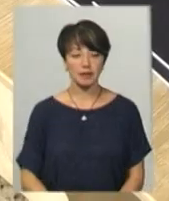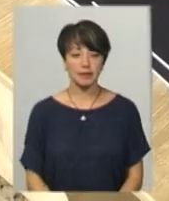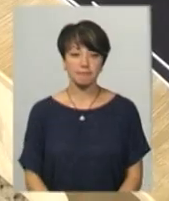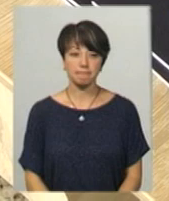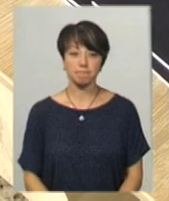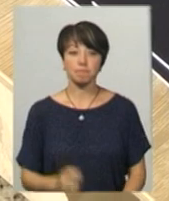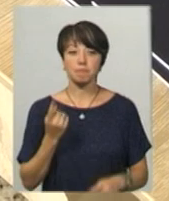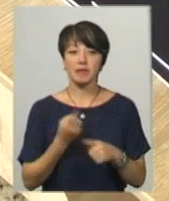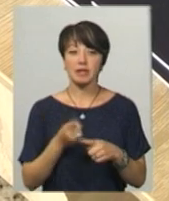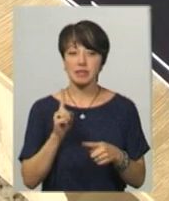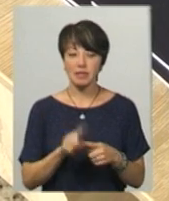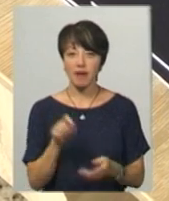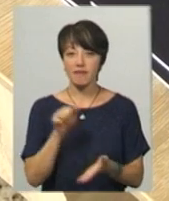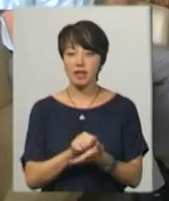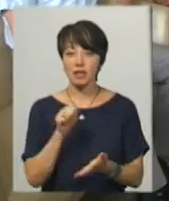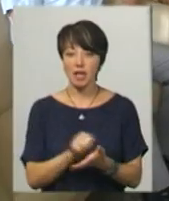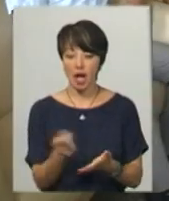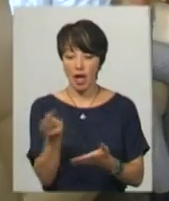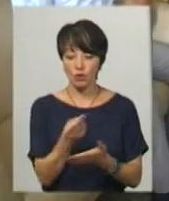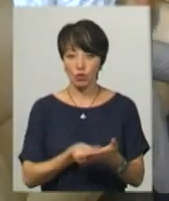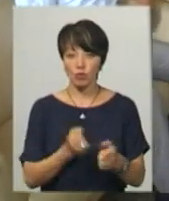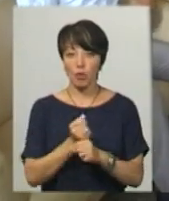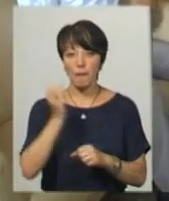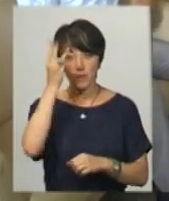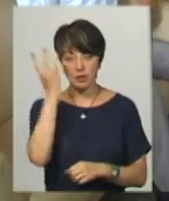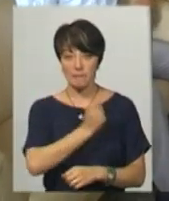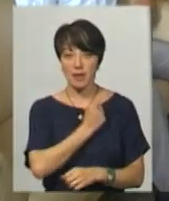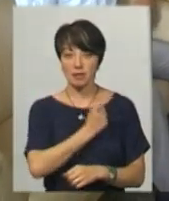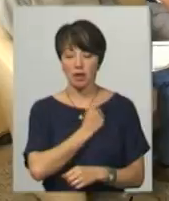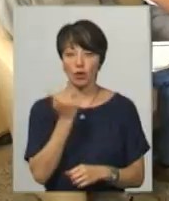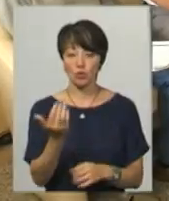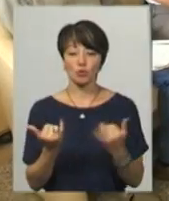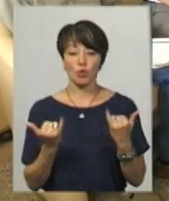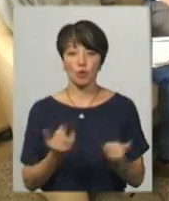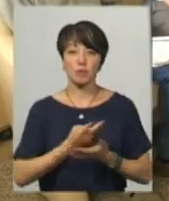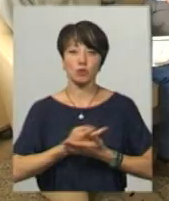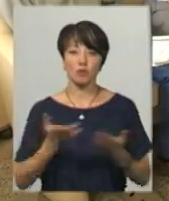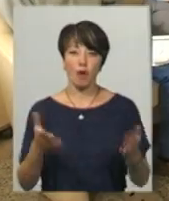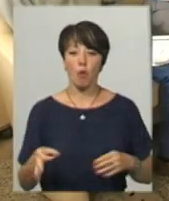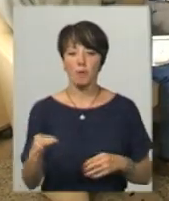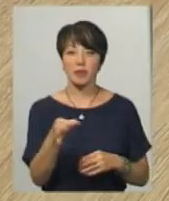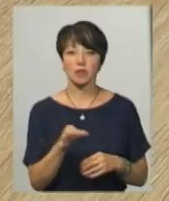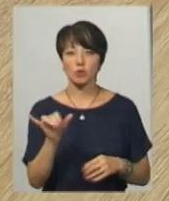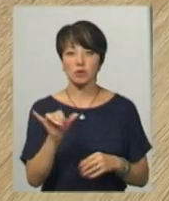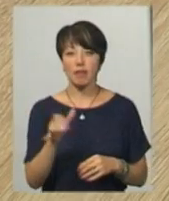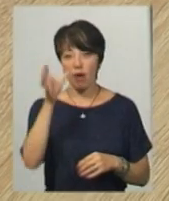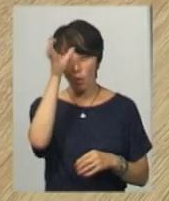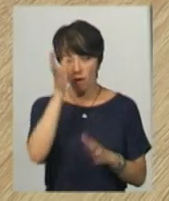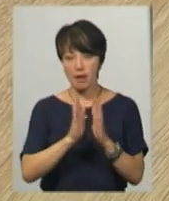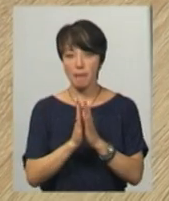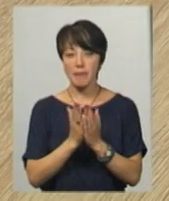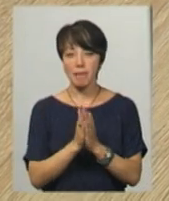Це офсетне видання ілюстроване роботами подільського митця Сергія Гульшані. Його сьогодні презентували у обласній універсальній науковій